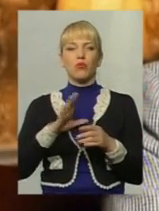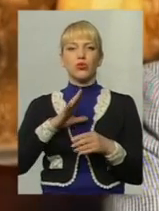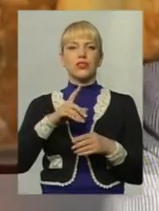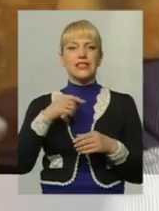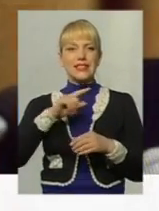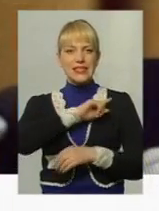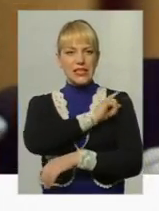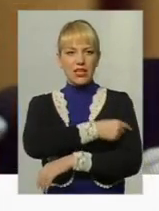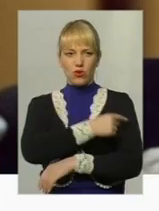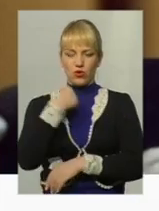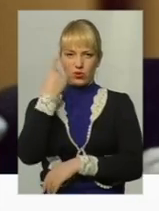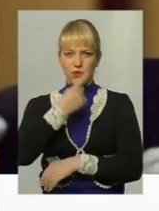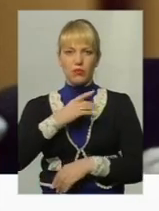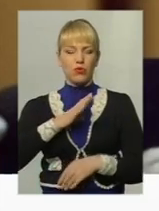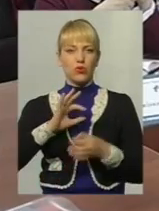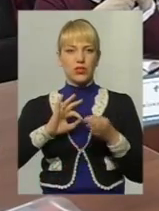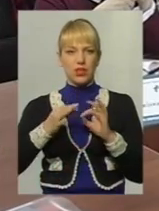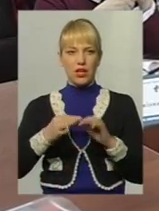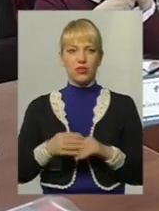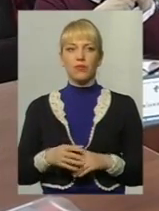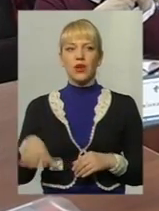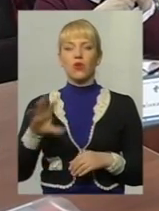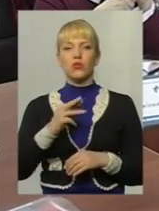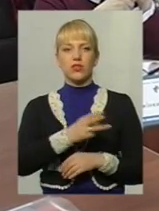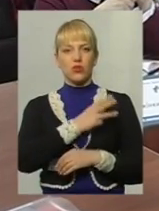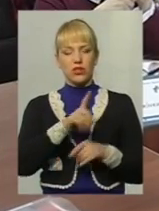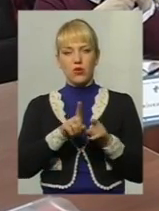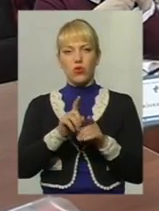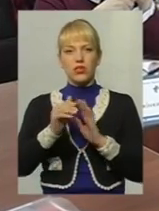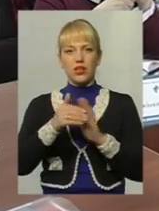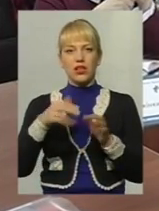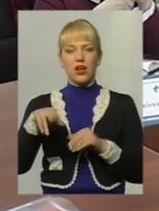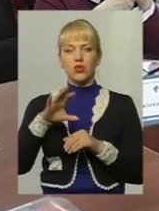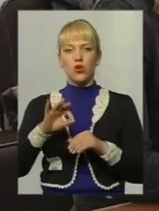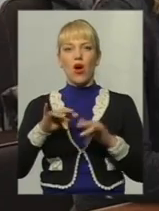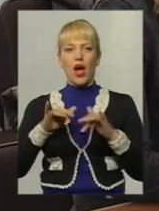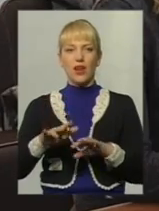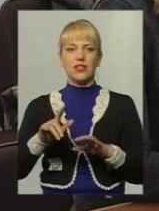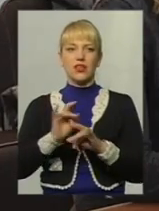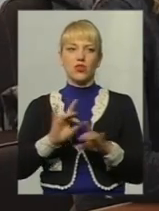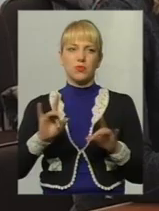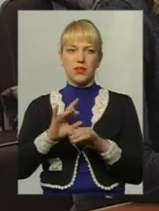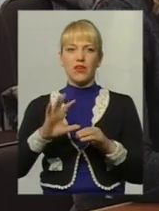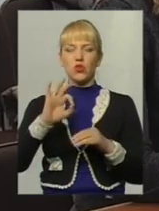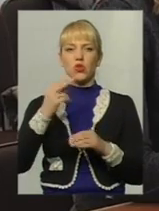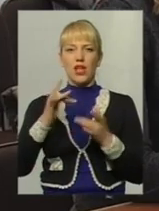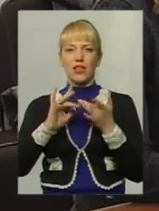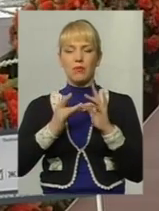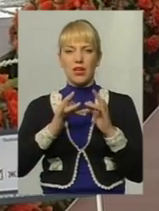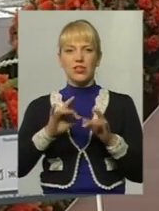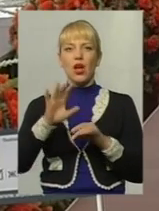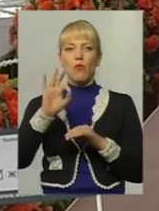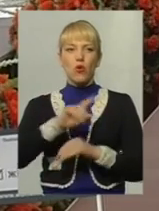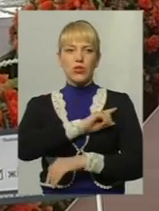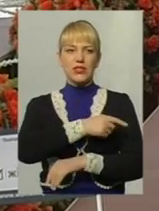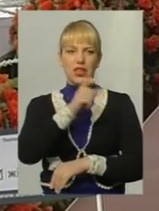особистістю, мені здається, було досить складно. Усіх охочих теж закликають долучитись до акції та розповісти в соціальних мережах про сильних